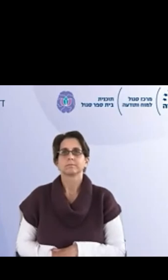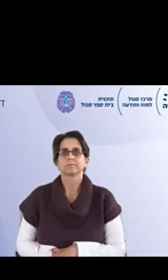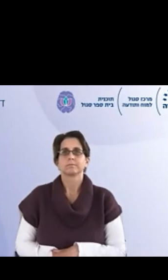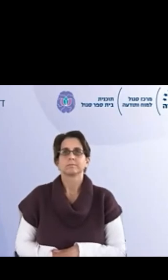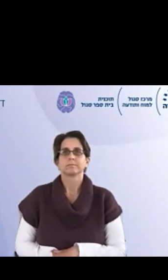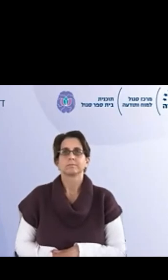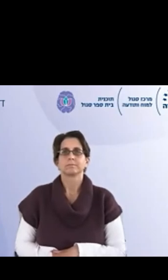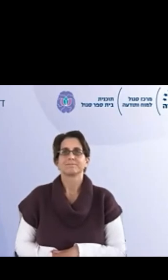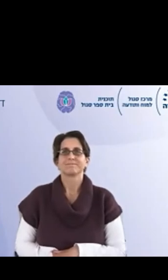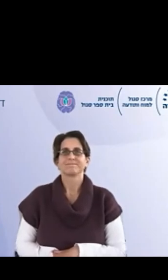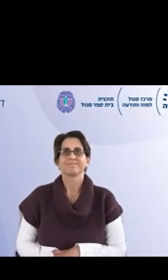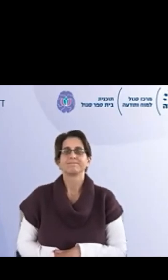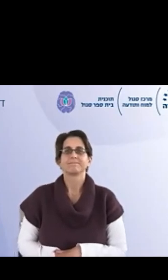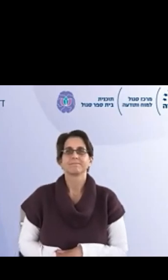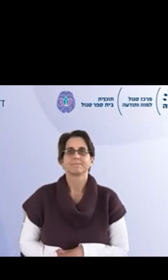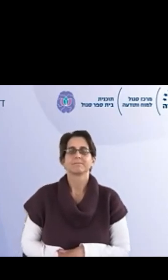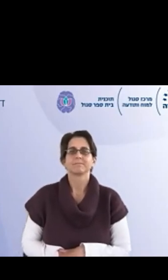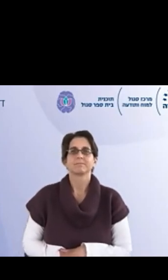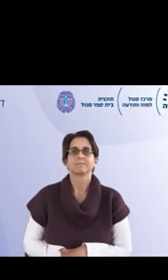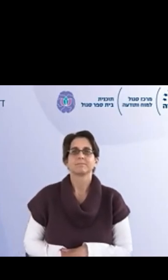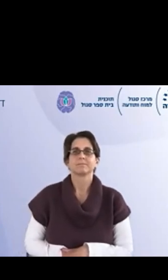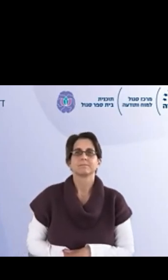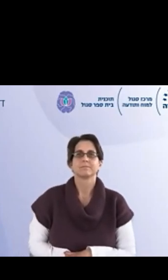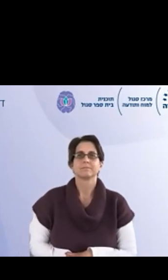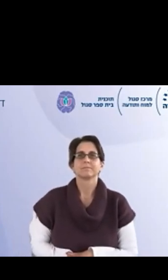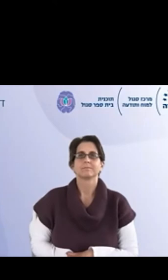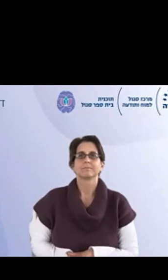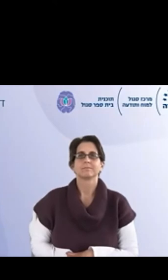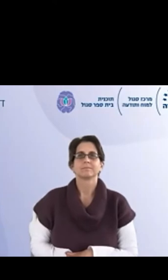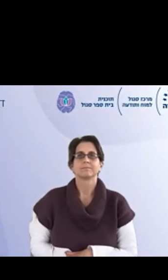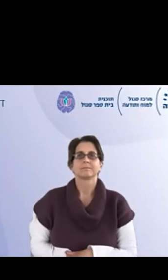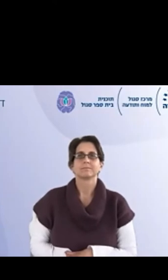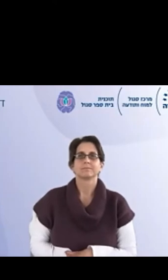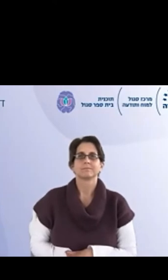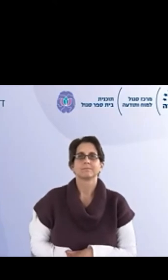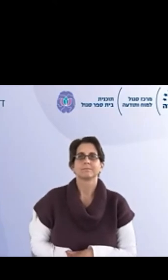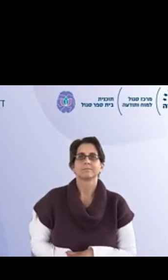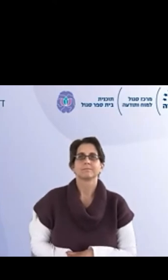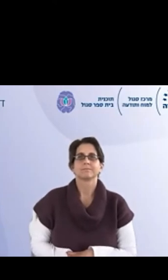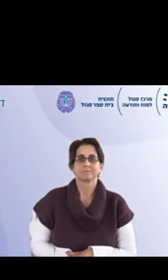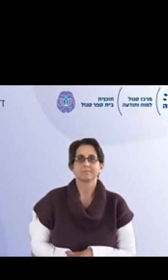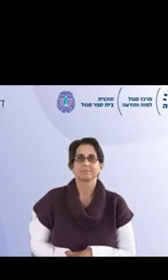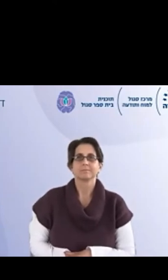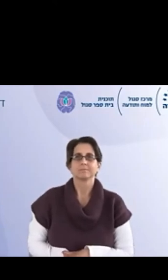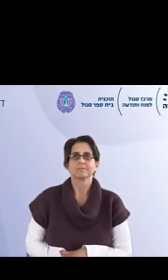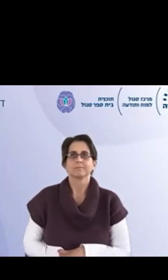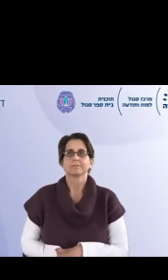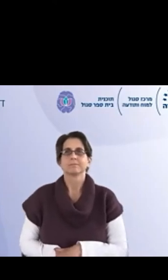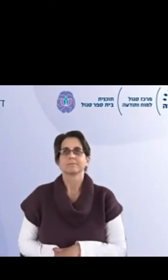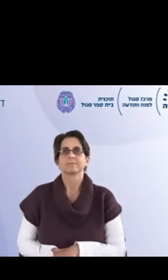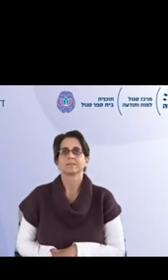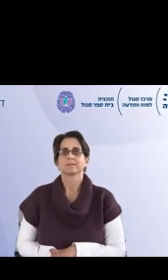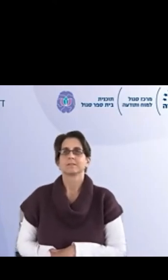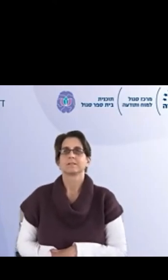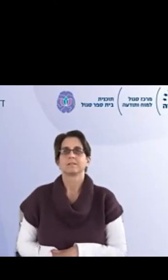שירות ברמה השירות טובה וגם ברמת התוצאות שלהם, וגם שירות של חמישה כוכבים למורים. ובכל זאת יש